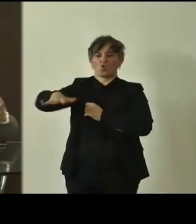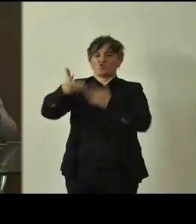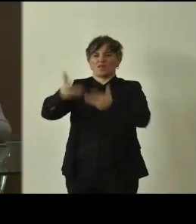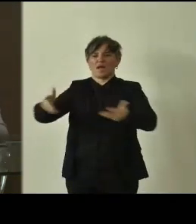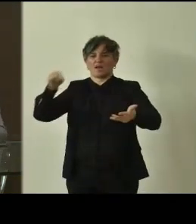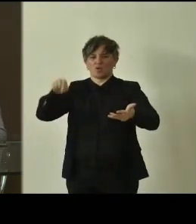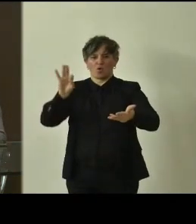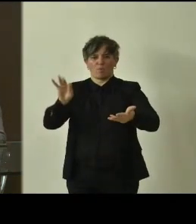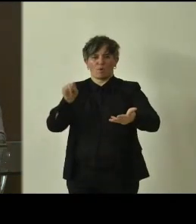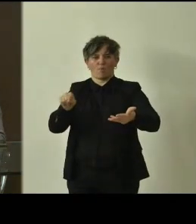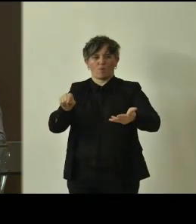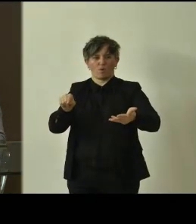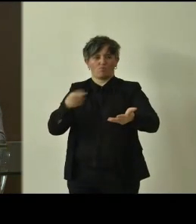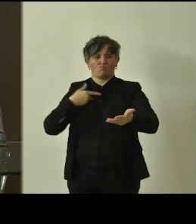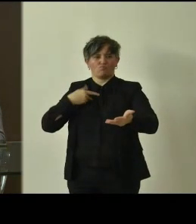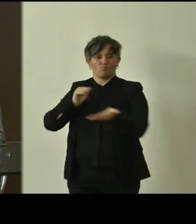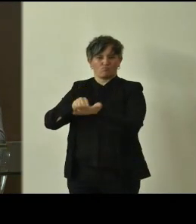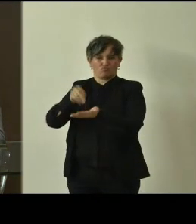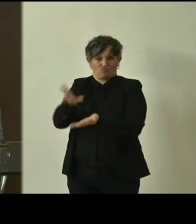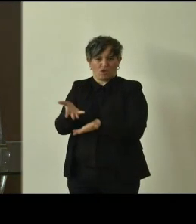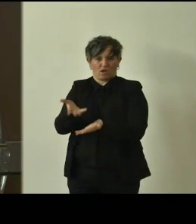territorio proprio per la loro presenza.